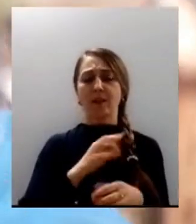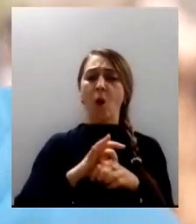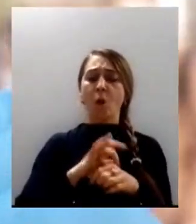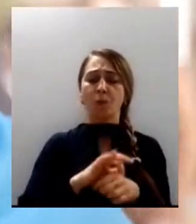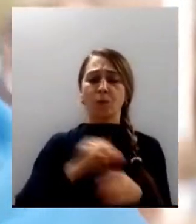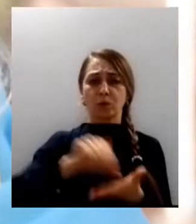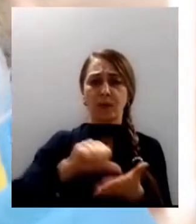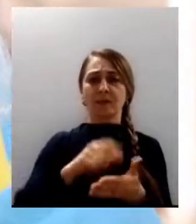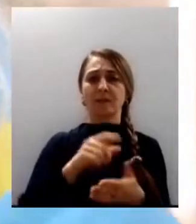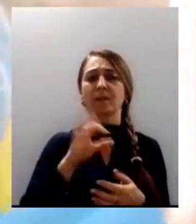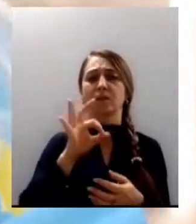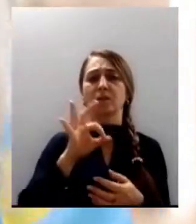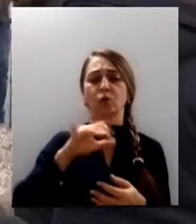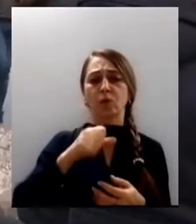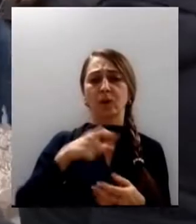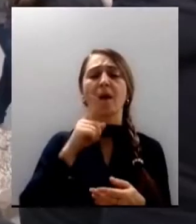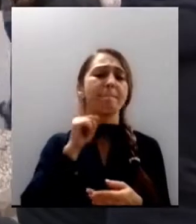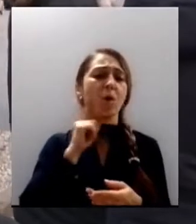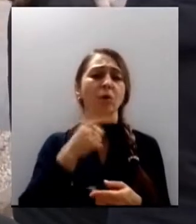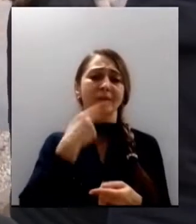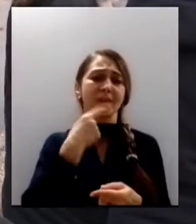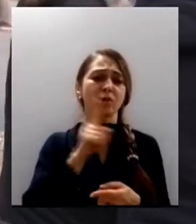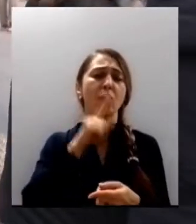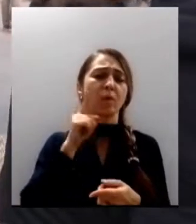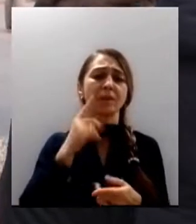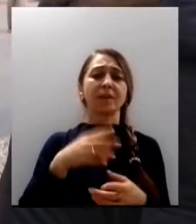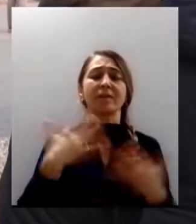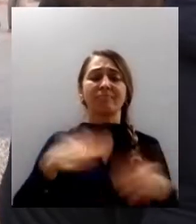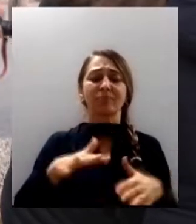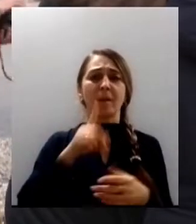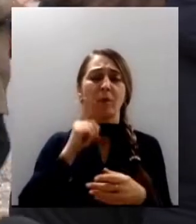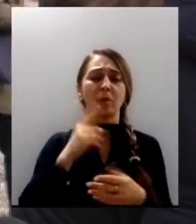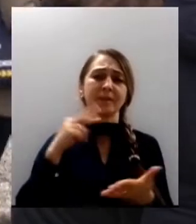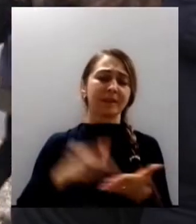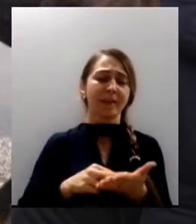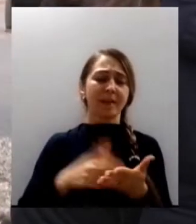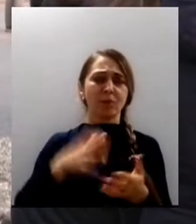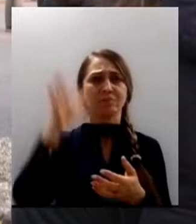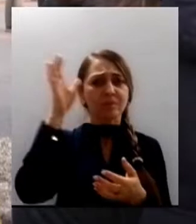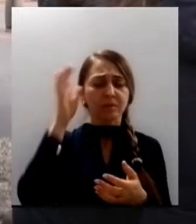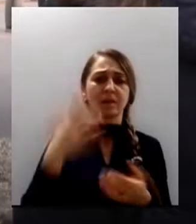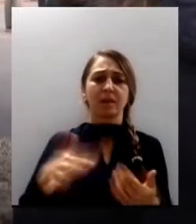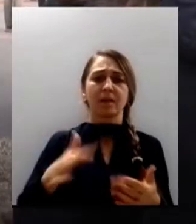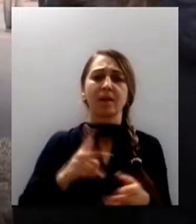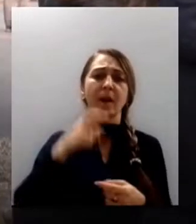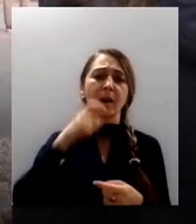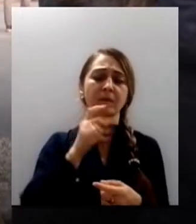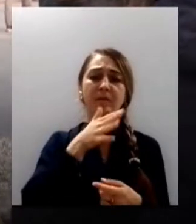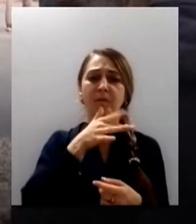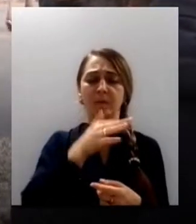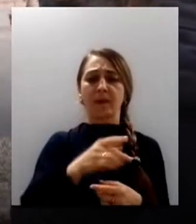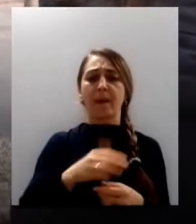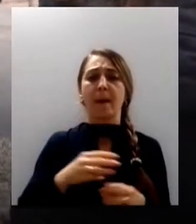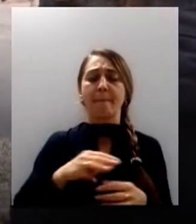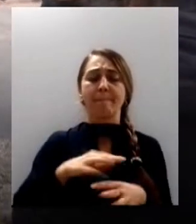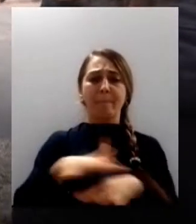молодь в Україні стає більш свідомою. Розповів, пишається, що є такі свята та єдність українців, як під час Майдану. Я сьогодні тут, тому